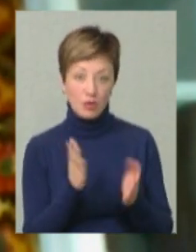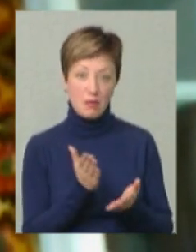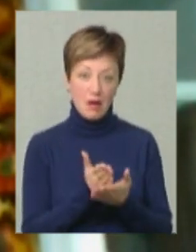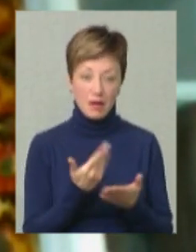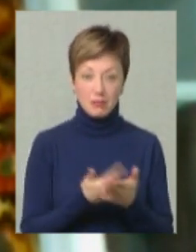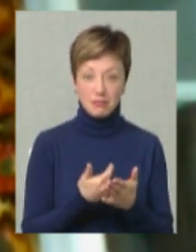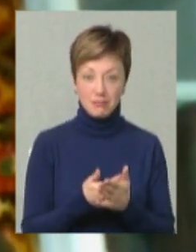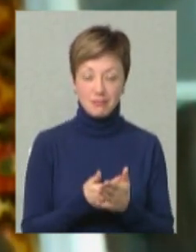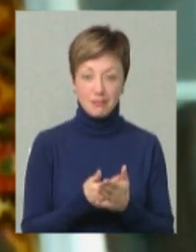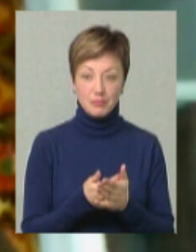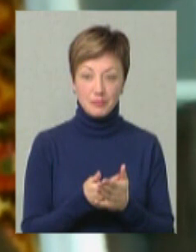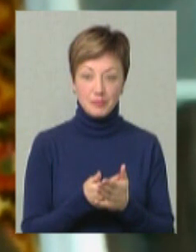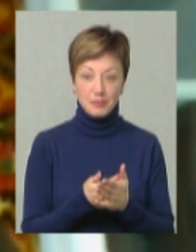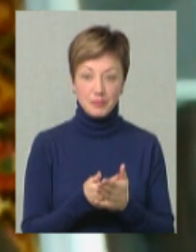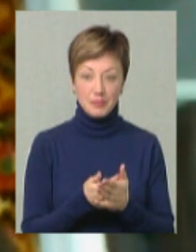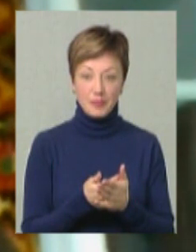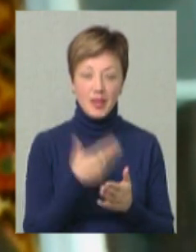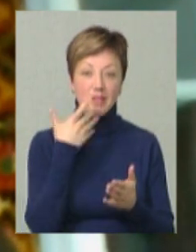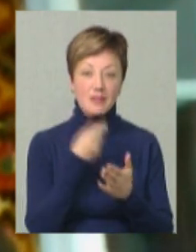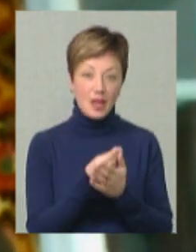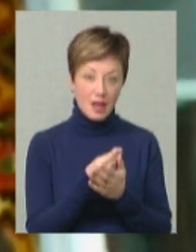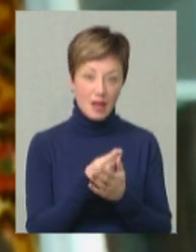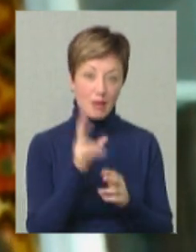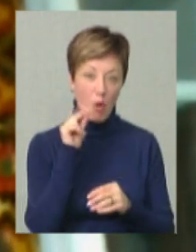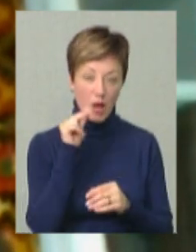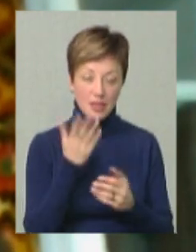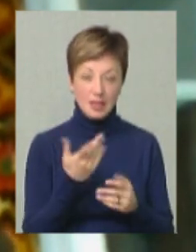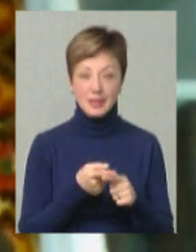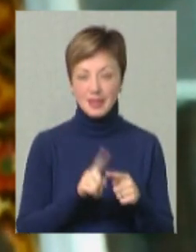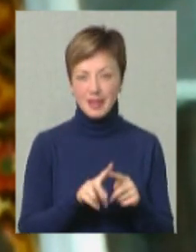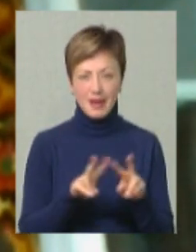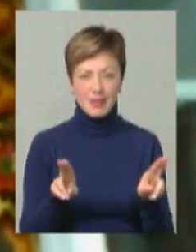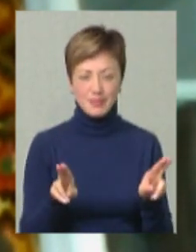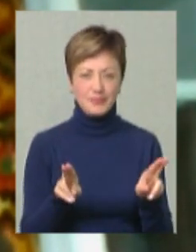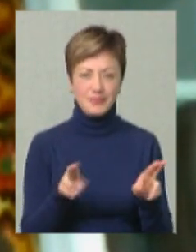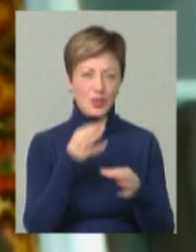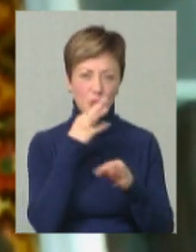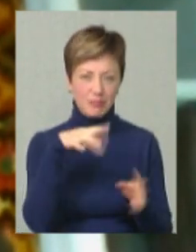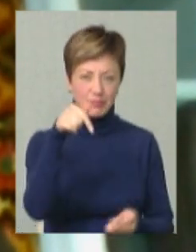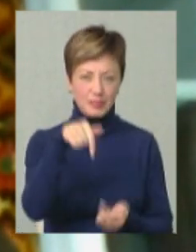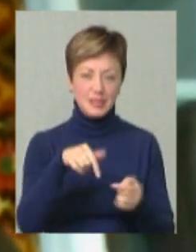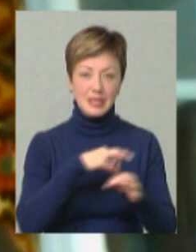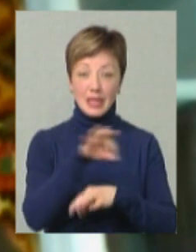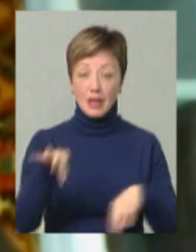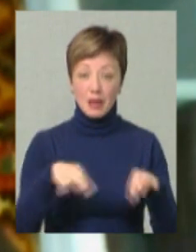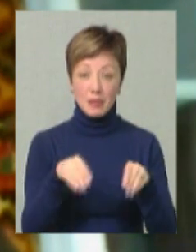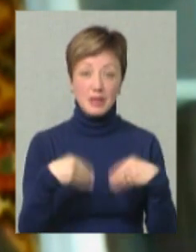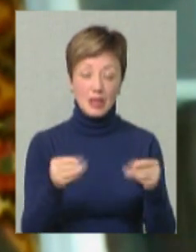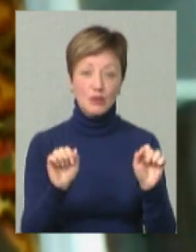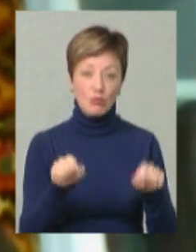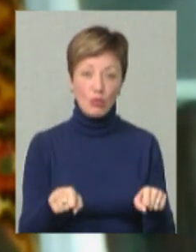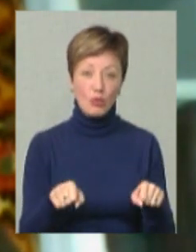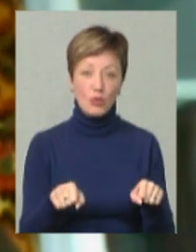мати там свій показник. Тобто, це така універсальна схема, яка дає змогу